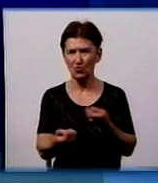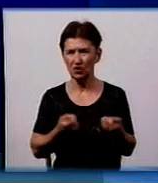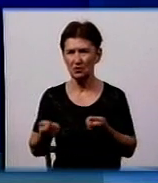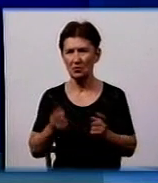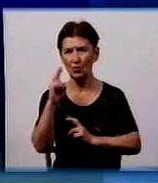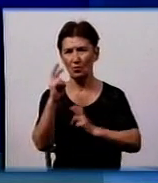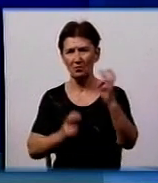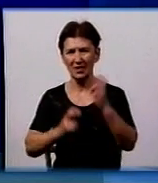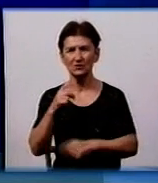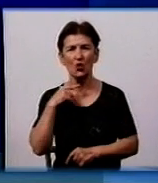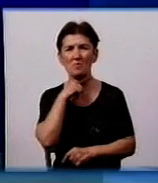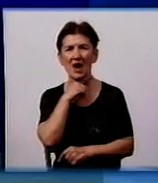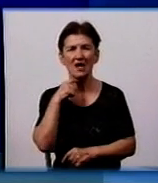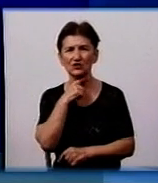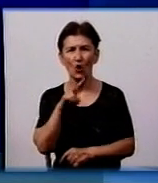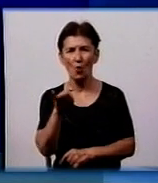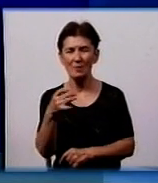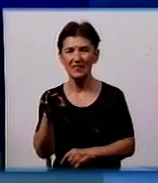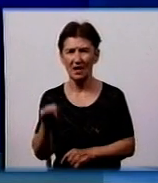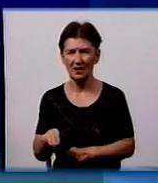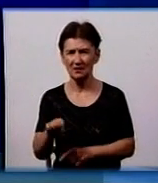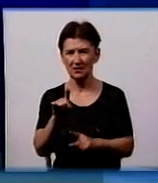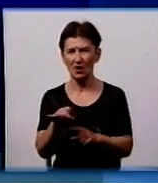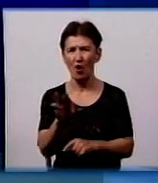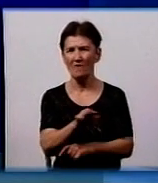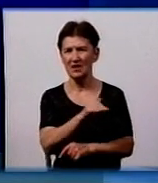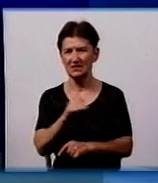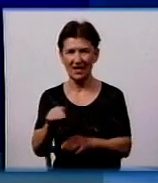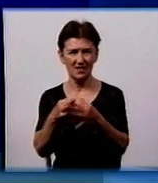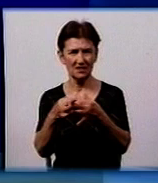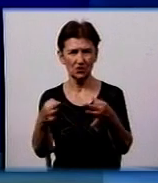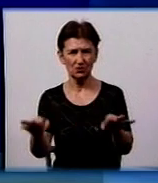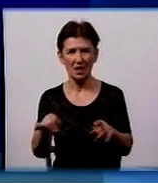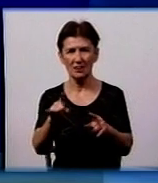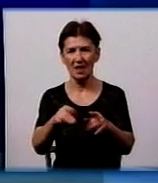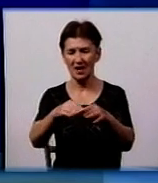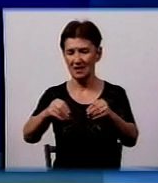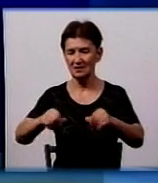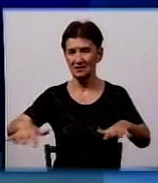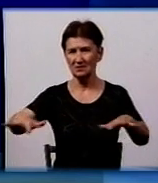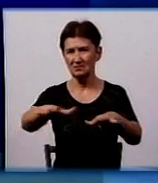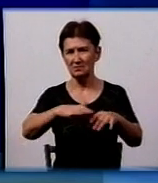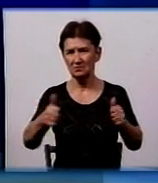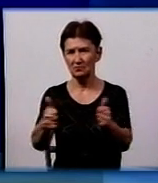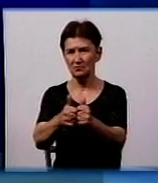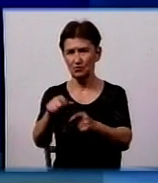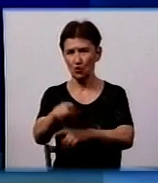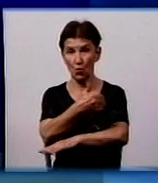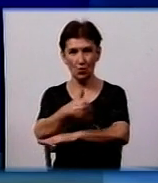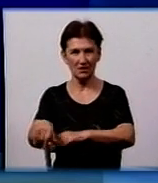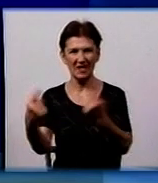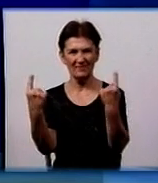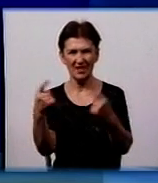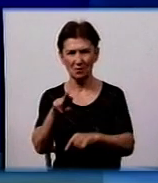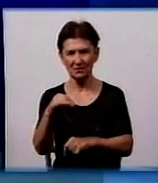Підприємство «М'ясокомбінат Ятрань» міська рада офіційно дозволила будувати магазин на газоні перед житловим будинком по вулиці Великі Перспективні.